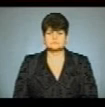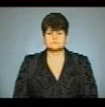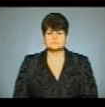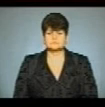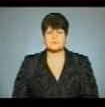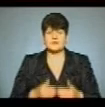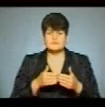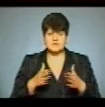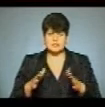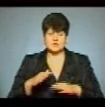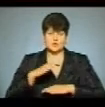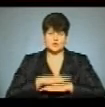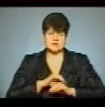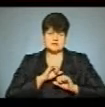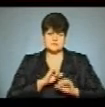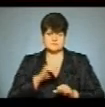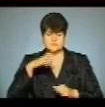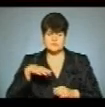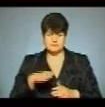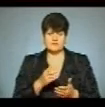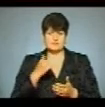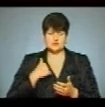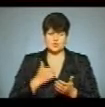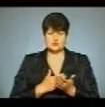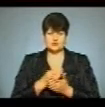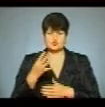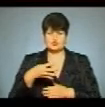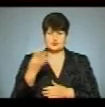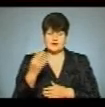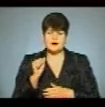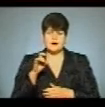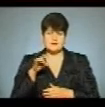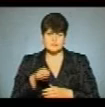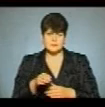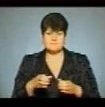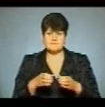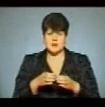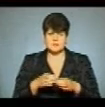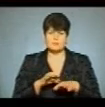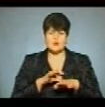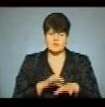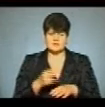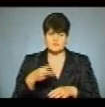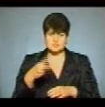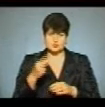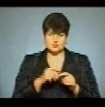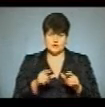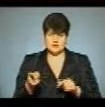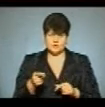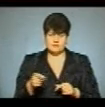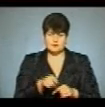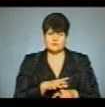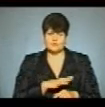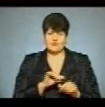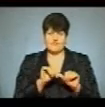Відкритий урок захисту вітчизни з військовослужбовцями 44-ї артбригади провели в 22-й школі Тернополя. Він відбувся